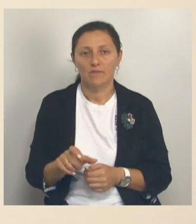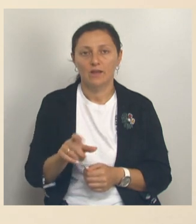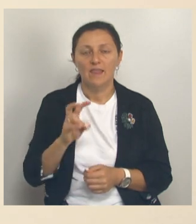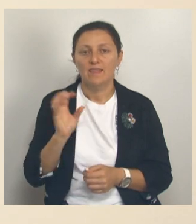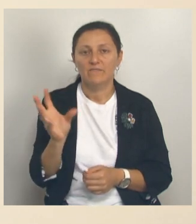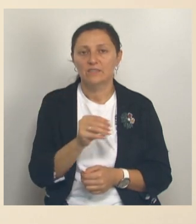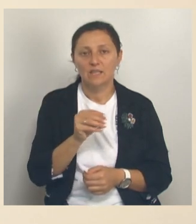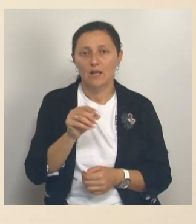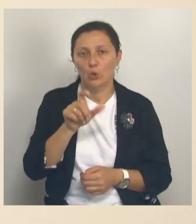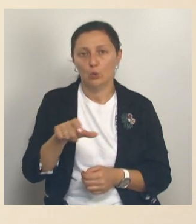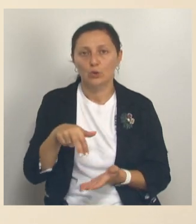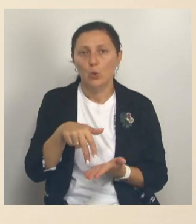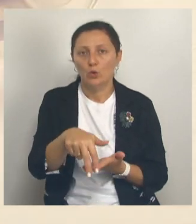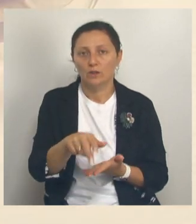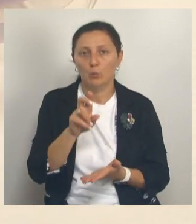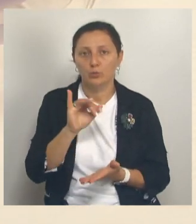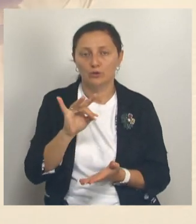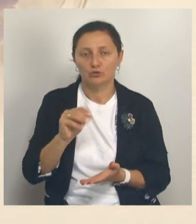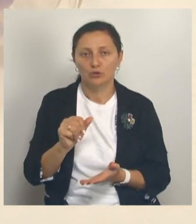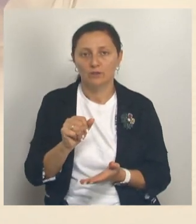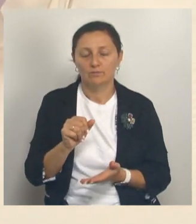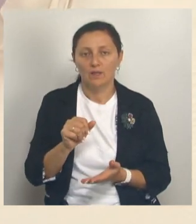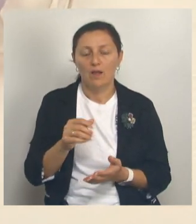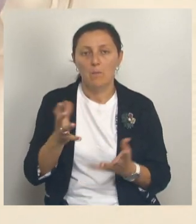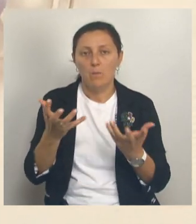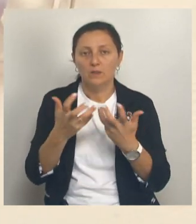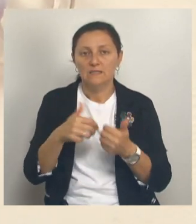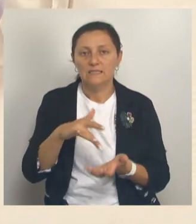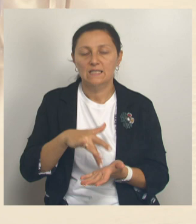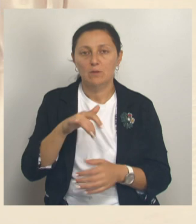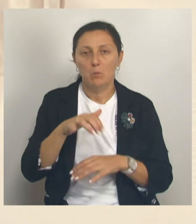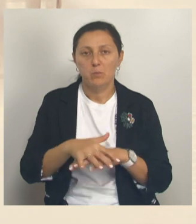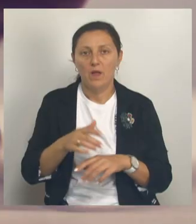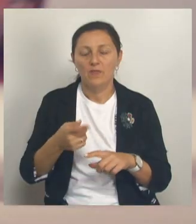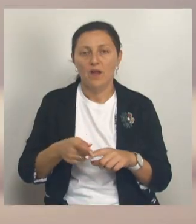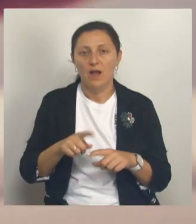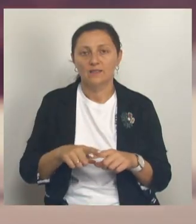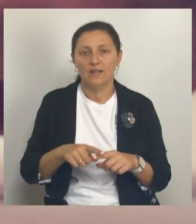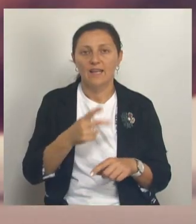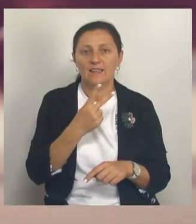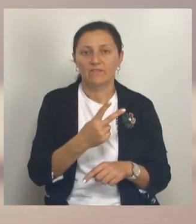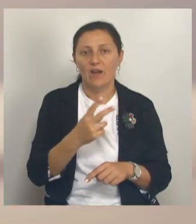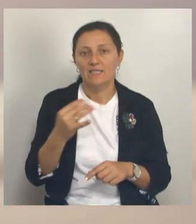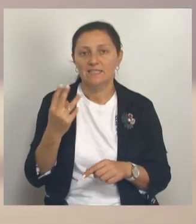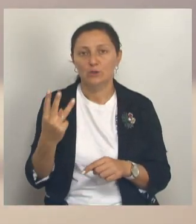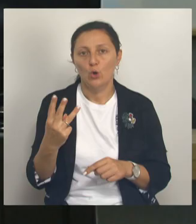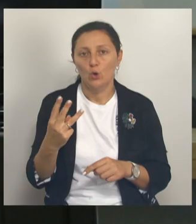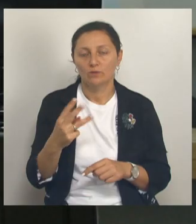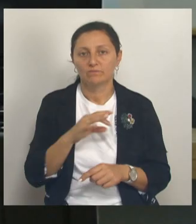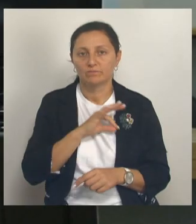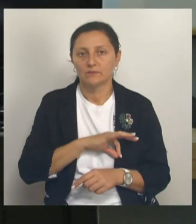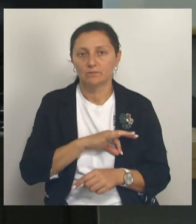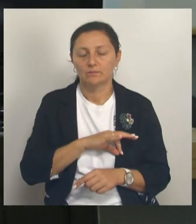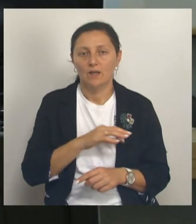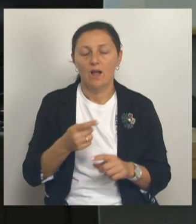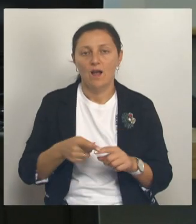идут на биржу. В большинстве случаев счета остаются пустыми. По статистике Центробанка это участь двух из трех открываемых брокерских счетов. Все